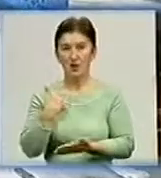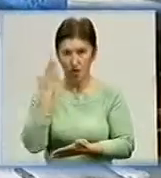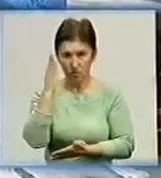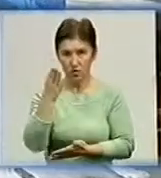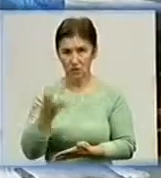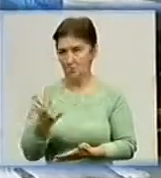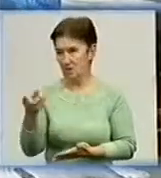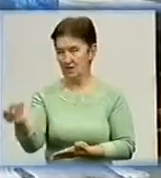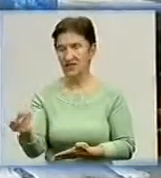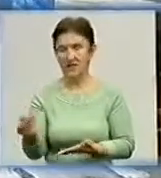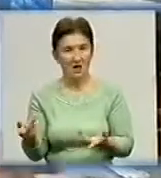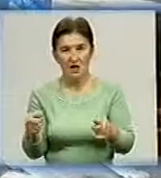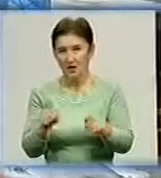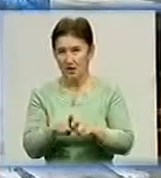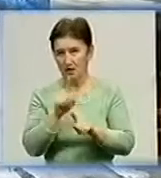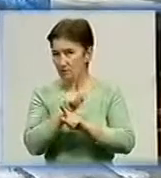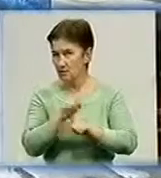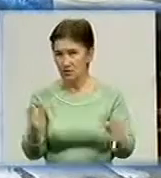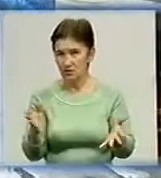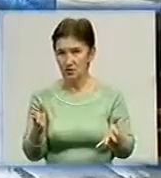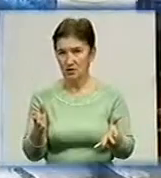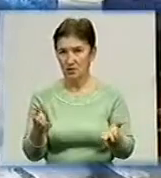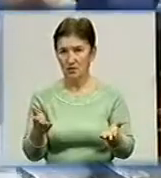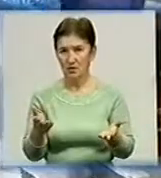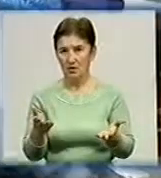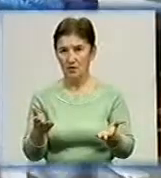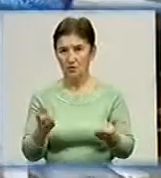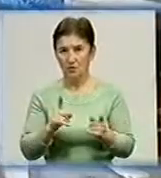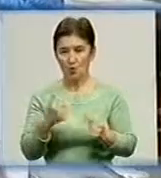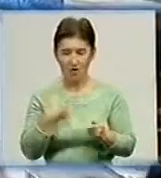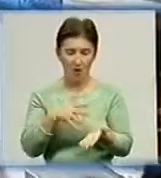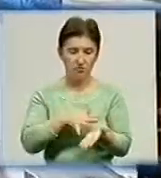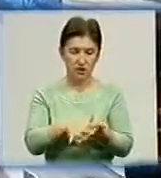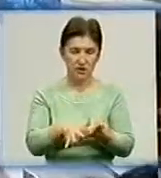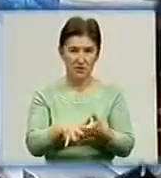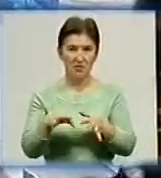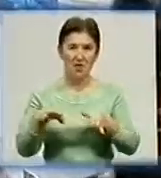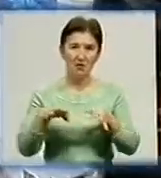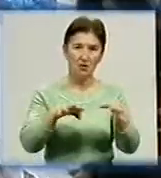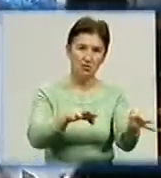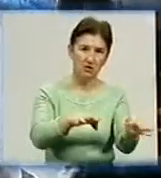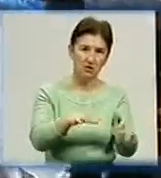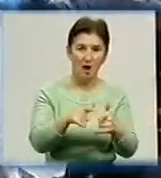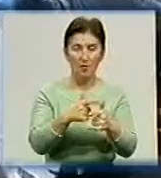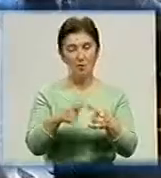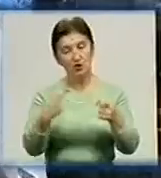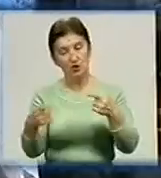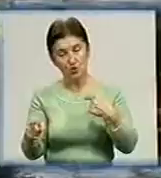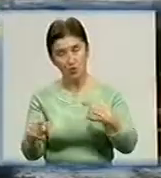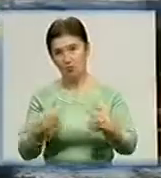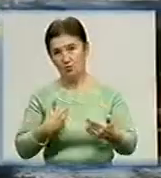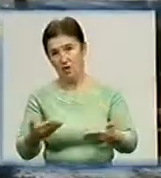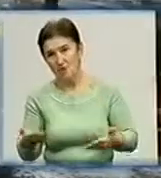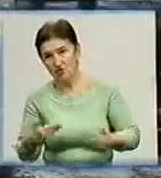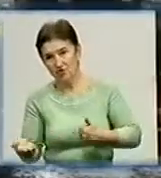все ж не робиться. Я би доплачував мені до пенсії, чи я потратив би їх на проїжджу, потратив би на ці двіці, я ходив би пішки.